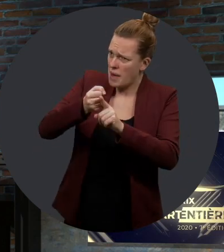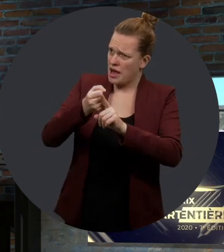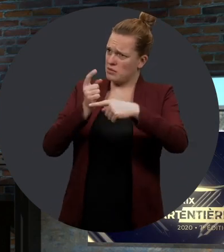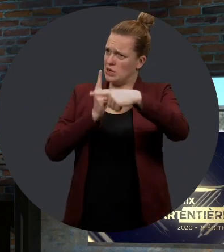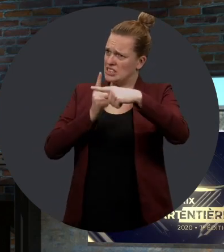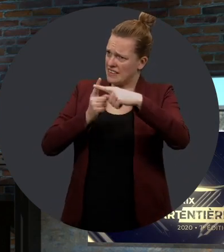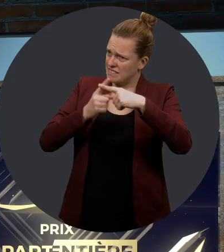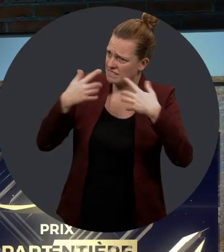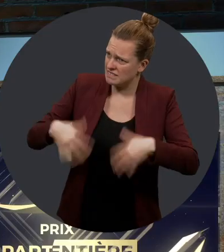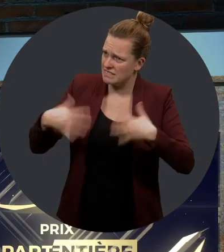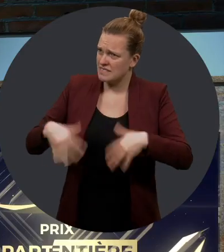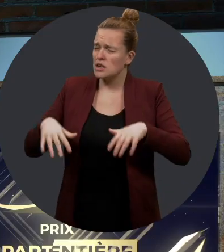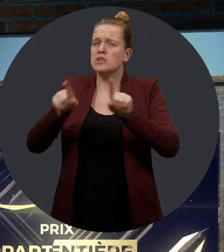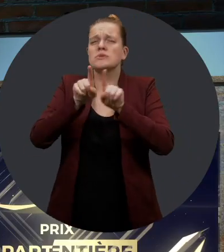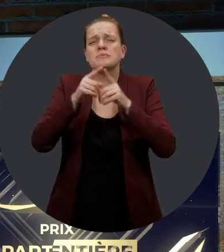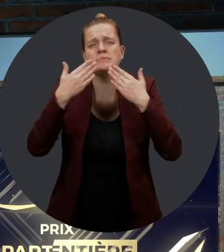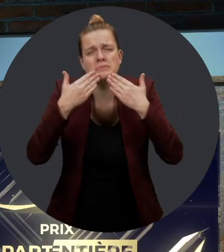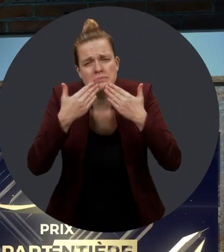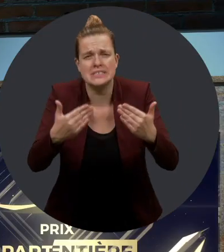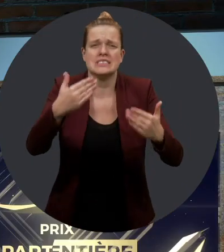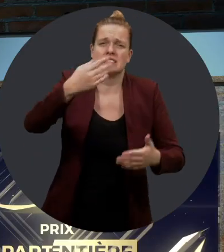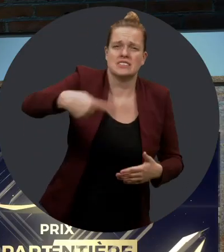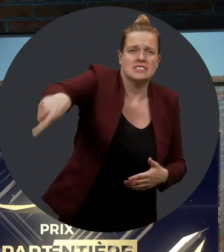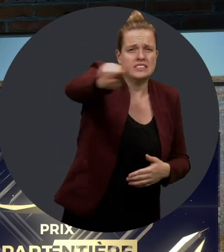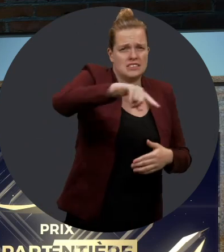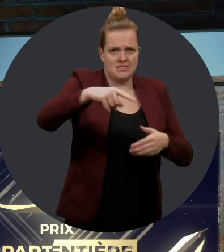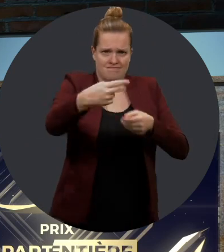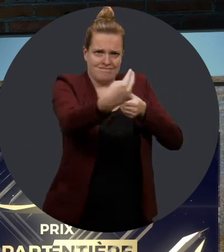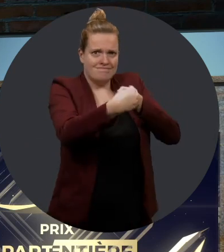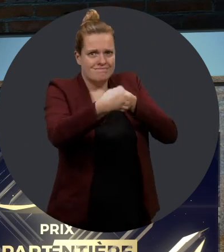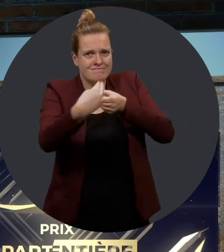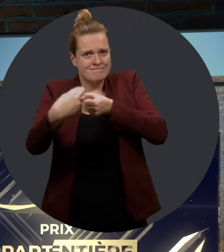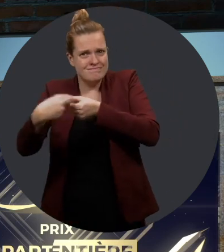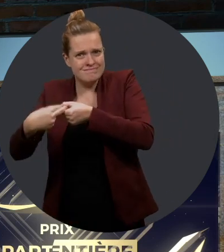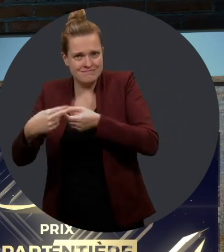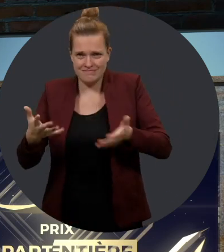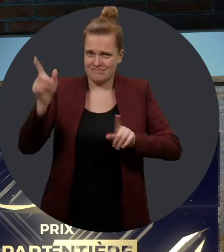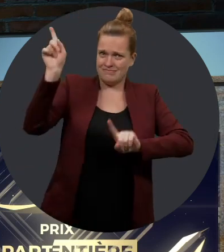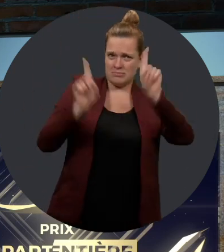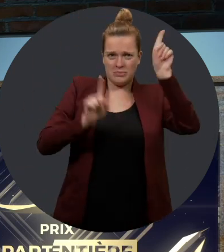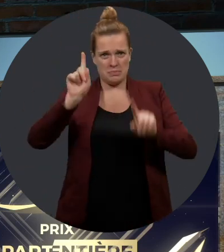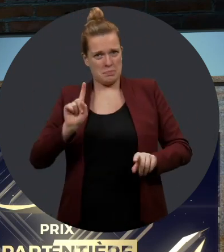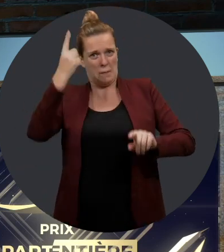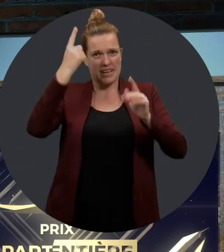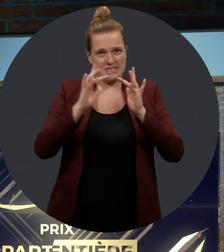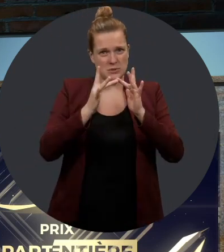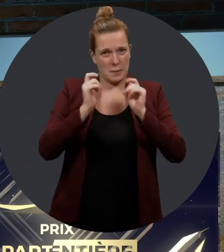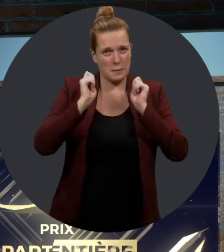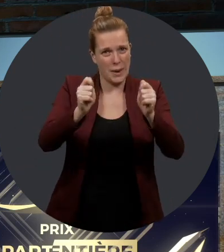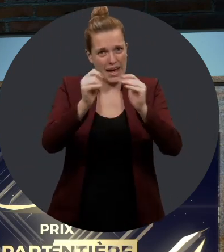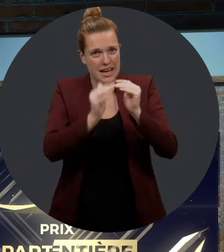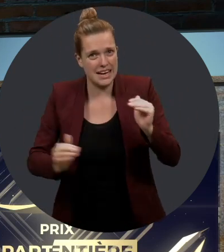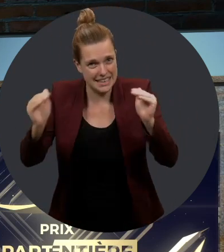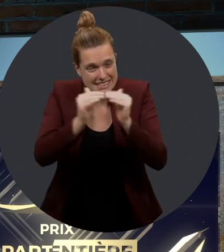inspirant qui vraiment fait une différence. Je dis aussi un gros merci à tous les participants et les participantes qui se sont joints à cette première